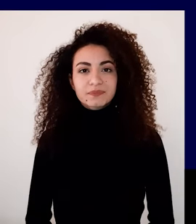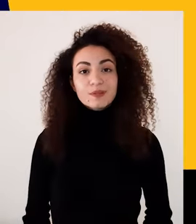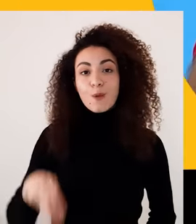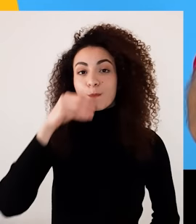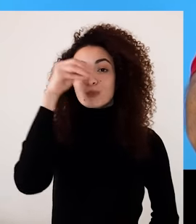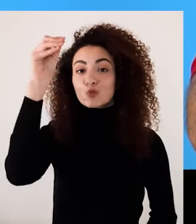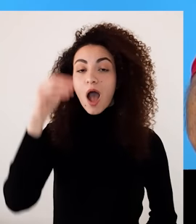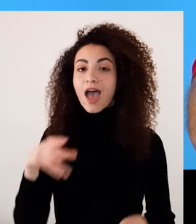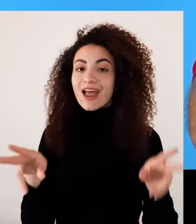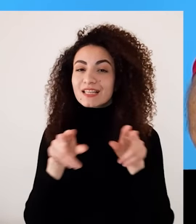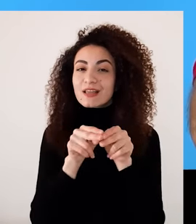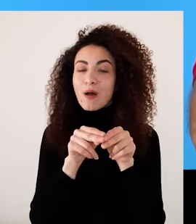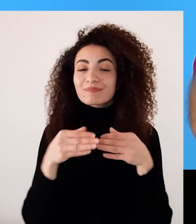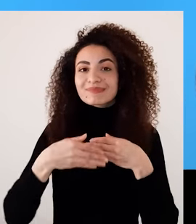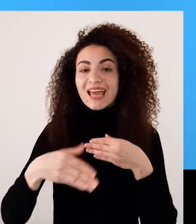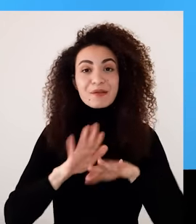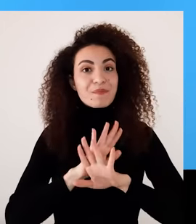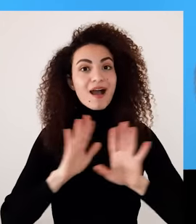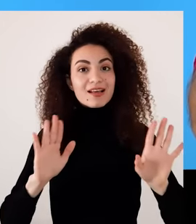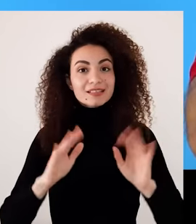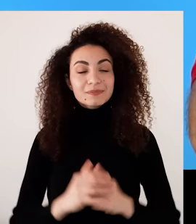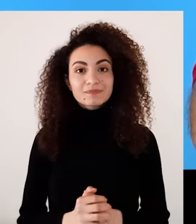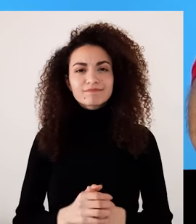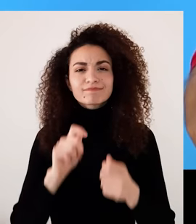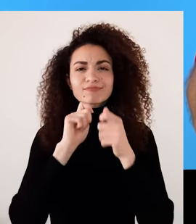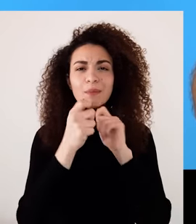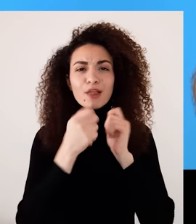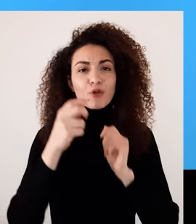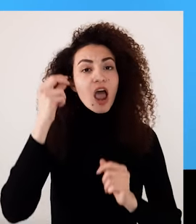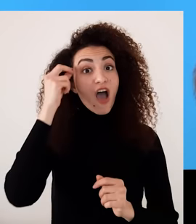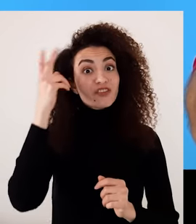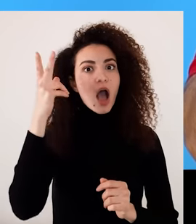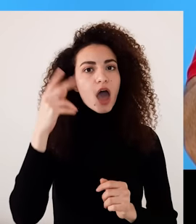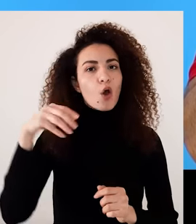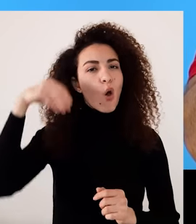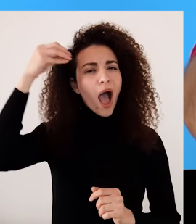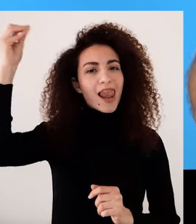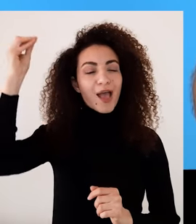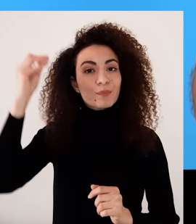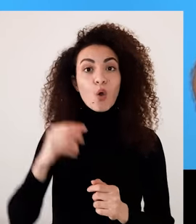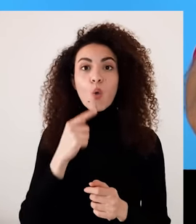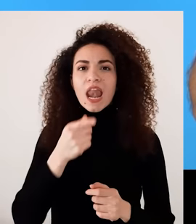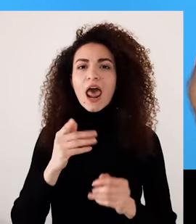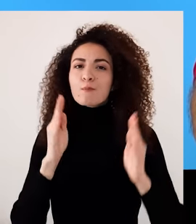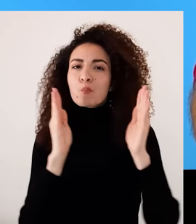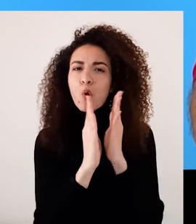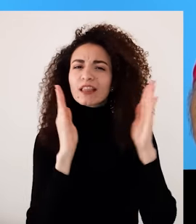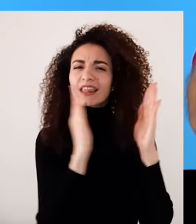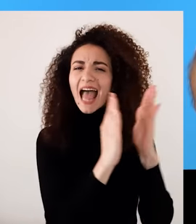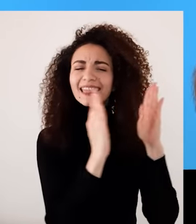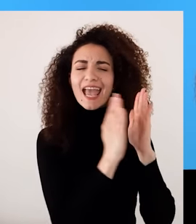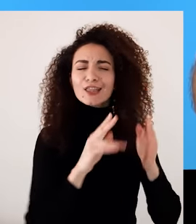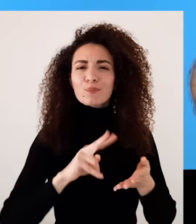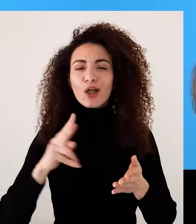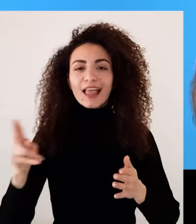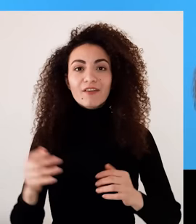رحلت على مستوى الشخصي والجماعي شارفت على نهايتها تشاركنا بعدة أفكار وأحلام وطرحنا عليك عدة تحديات